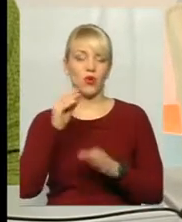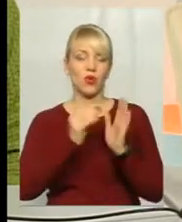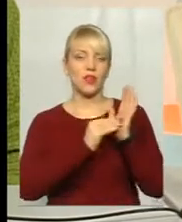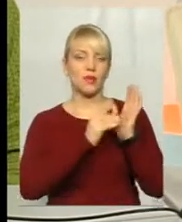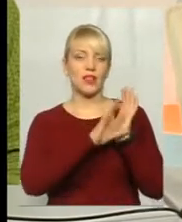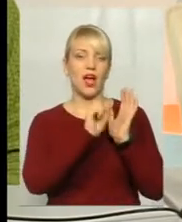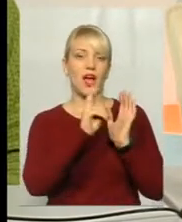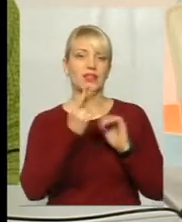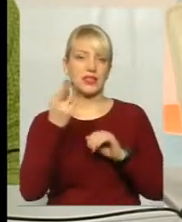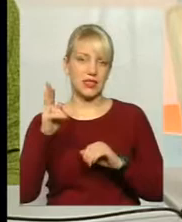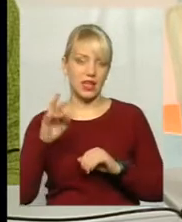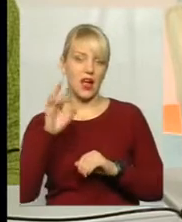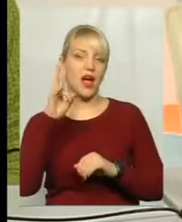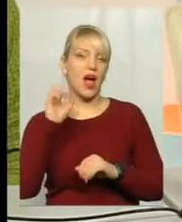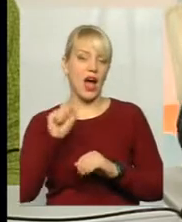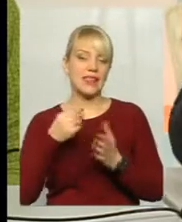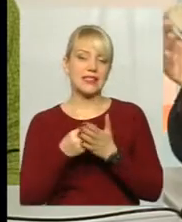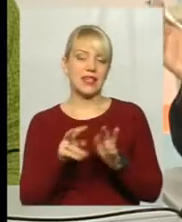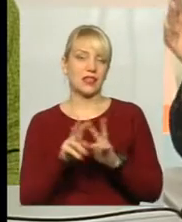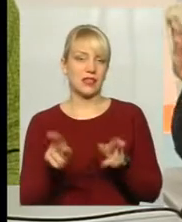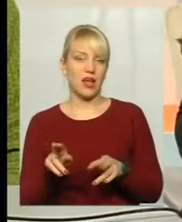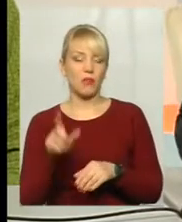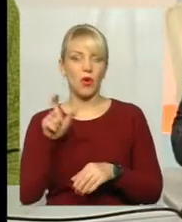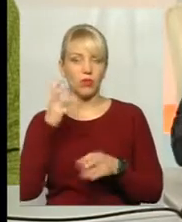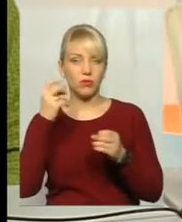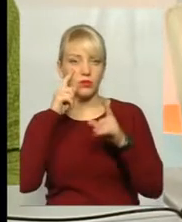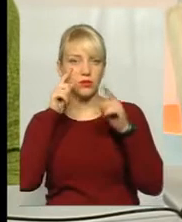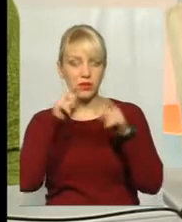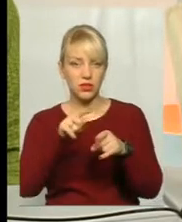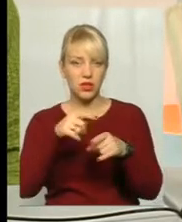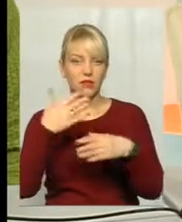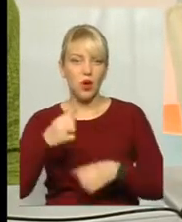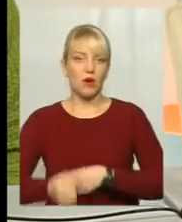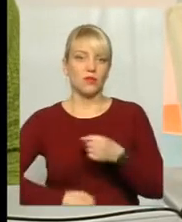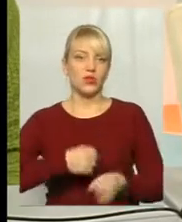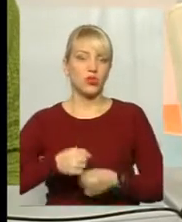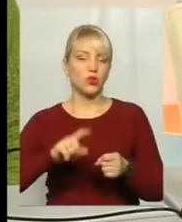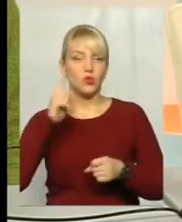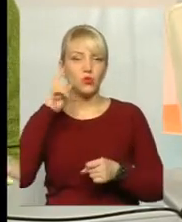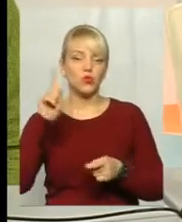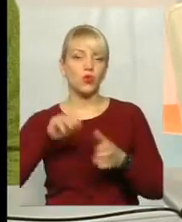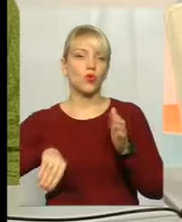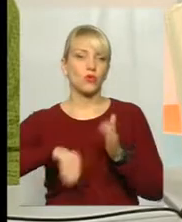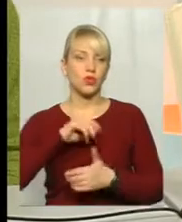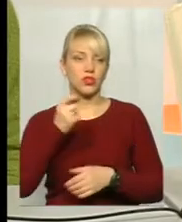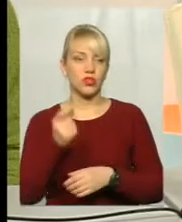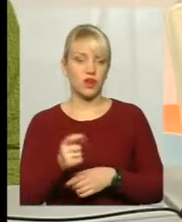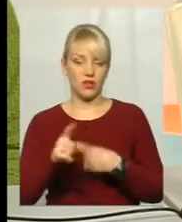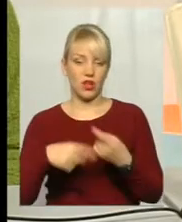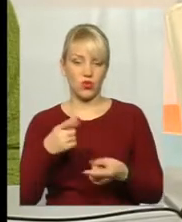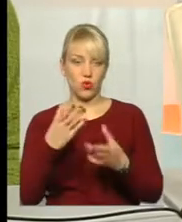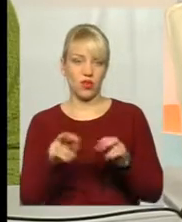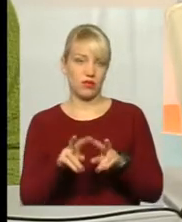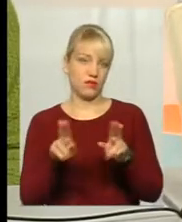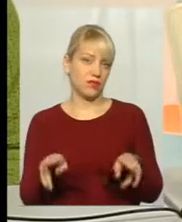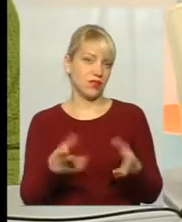ціна та ж сама. Але людина кидається на це слово акція, вона прибігає і думає, що вона купує дешевше. А на другий день дивиться, там